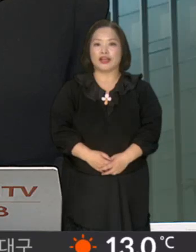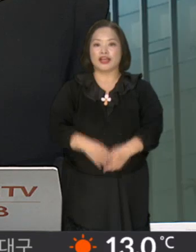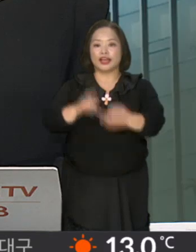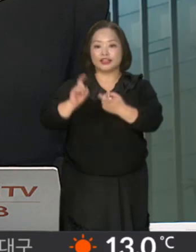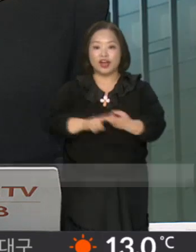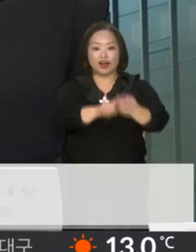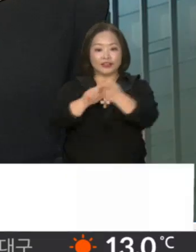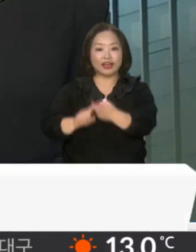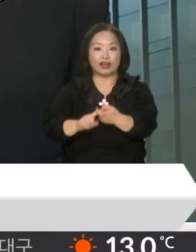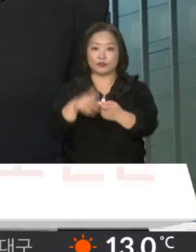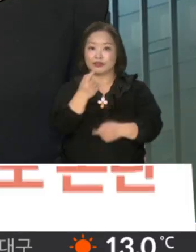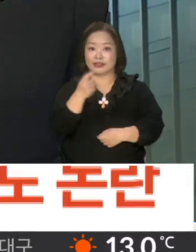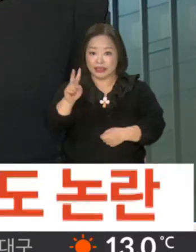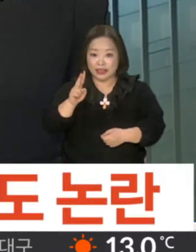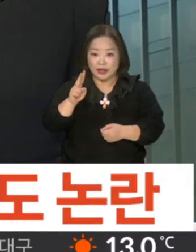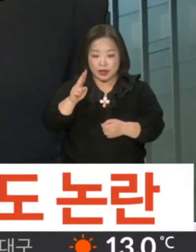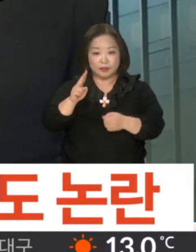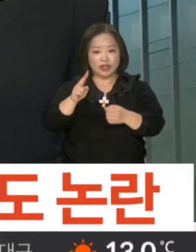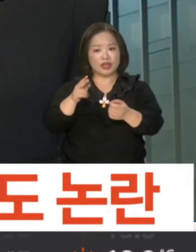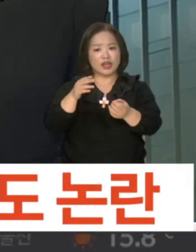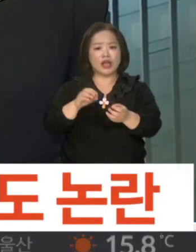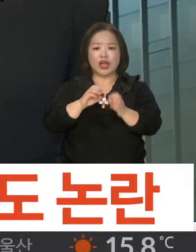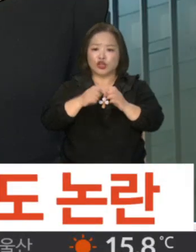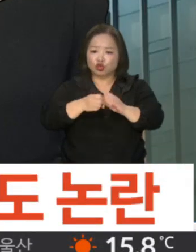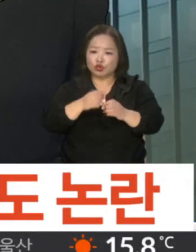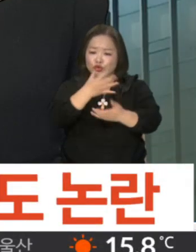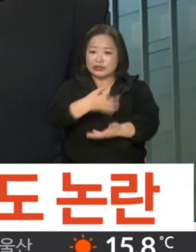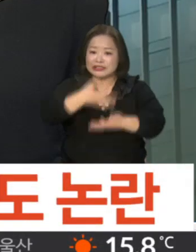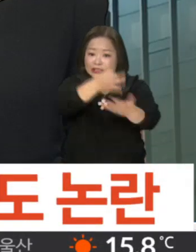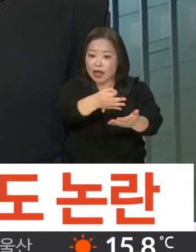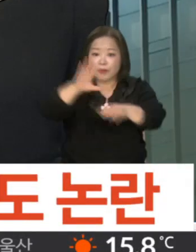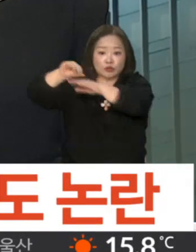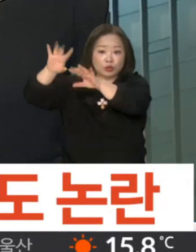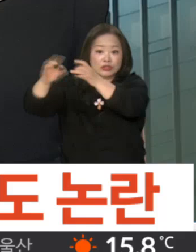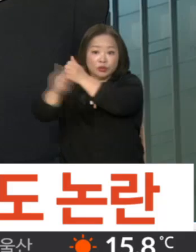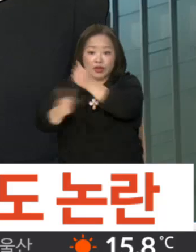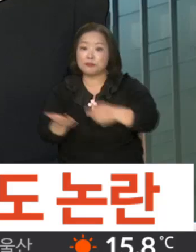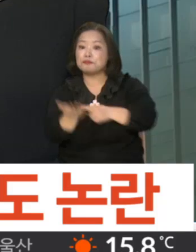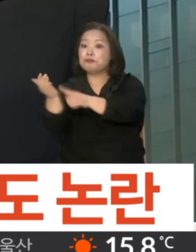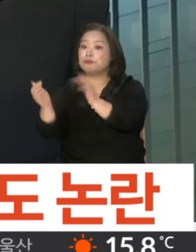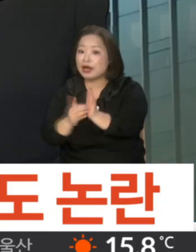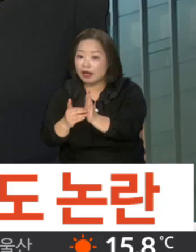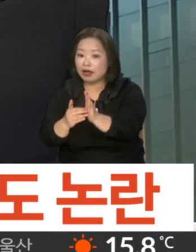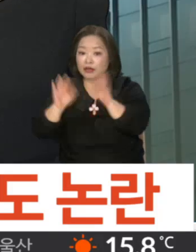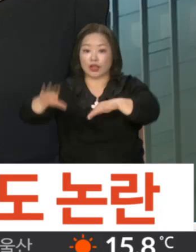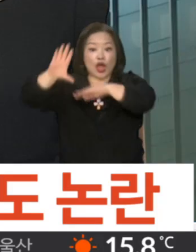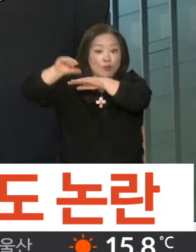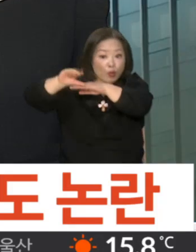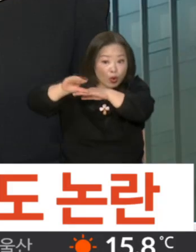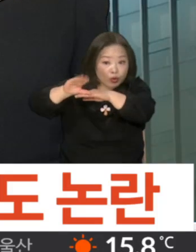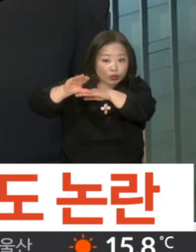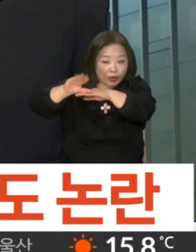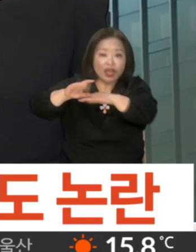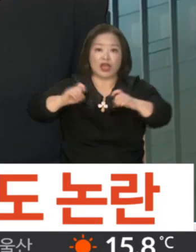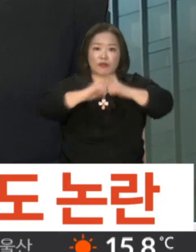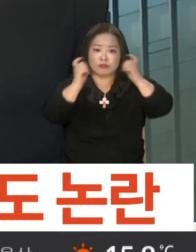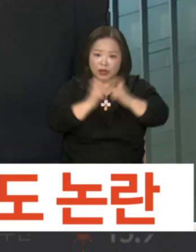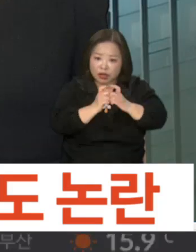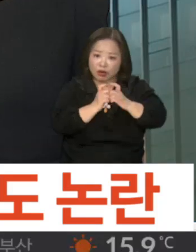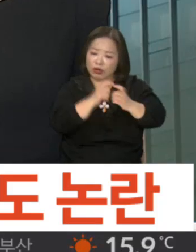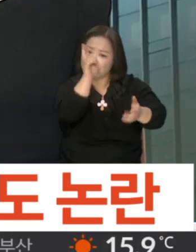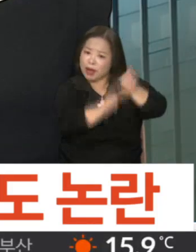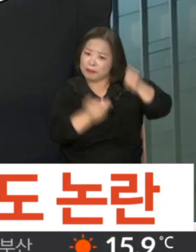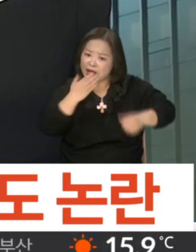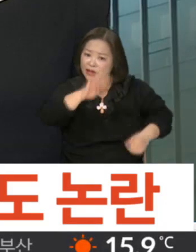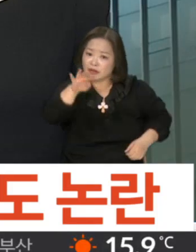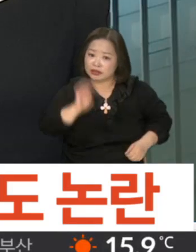연합뉴스티비 최다 출자자 변경 신청이 방송통신위원회 접수되면서 보도채널 민영화가 이슈로 떠오르고 있습니다.